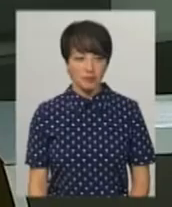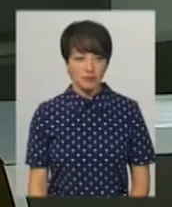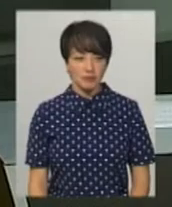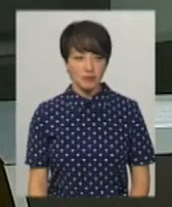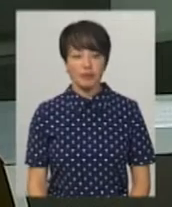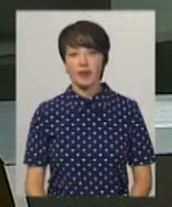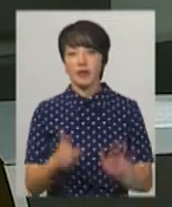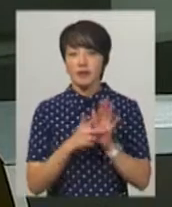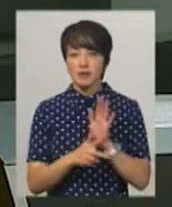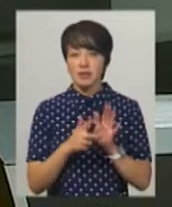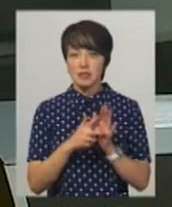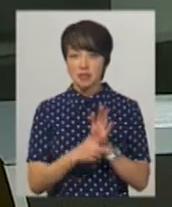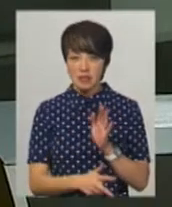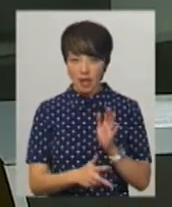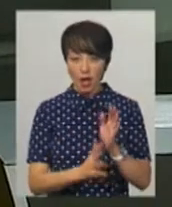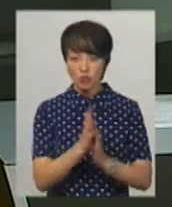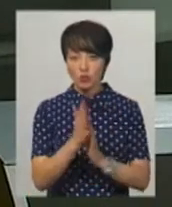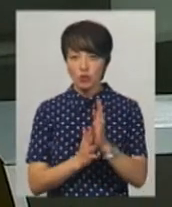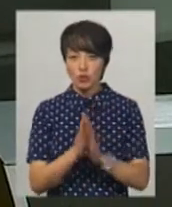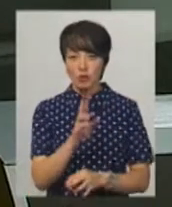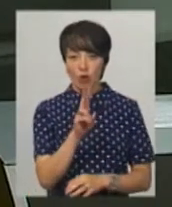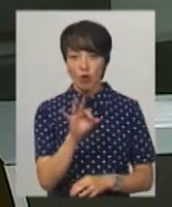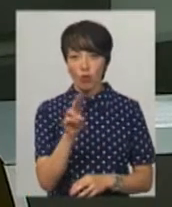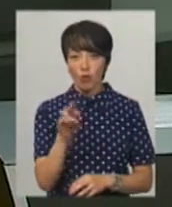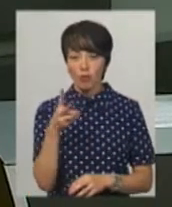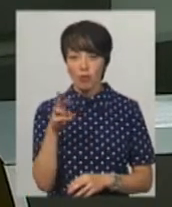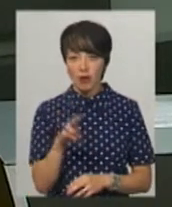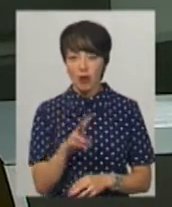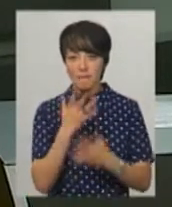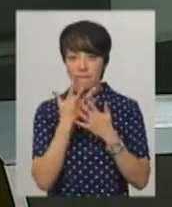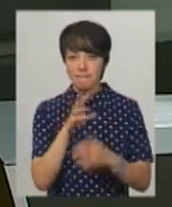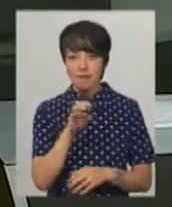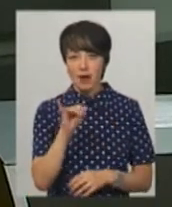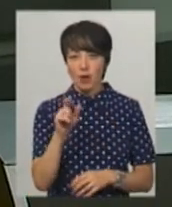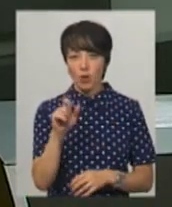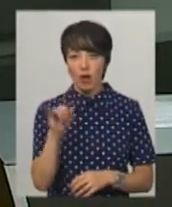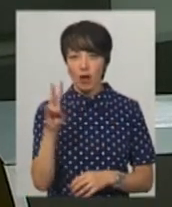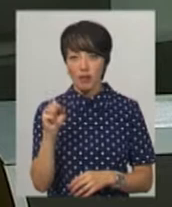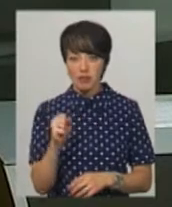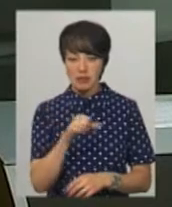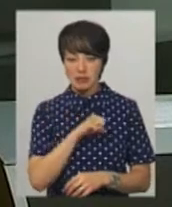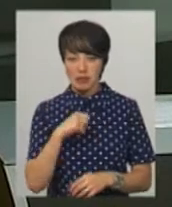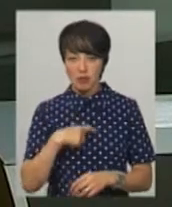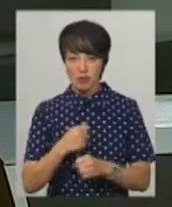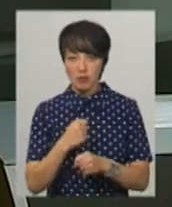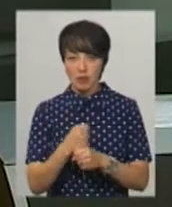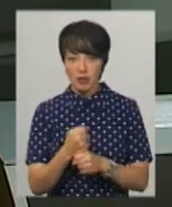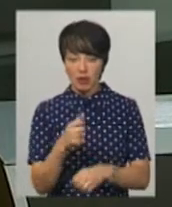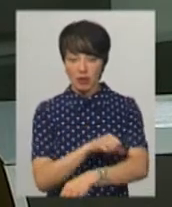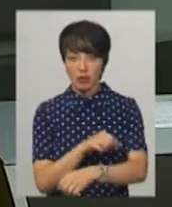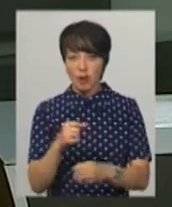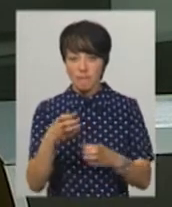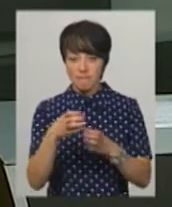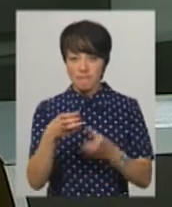80 кущів коноплі, близько 300 грам марихуани, саморобний пристріл для вживання наркотиків, а також банку з